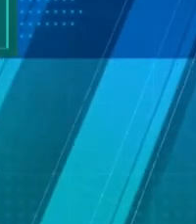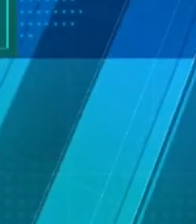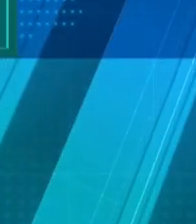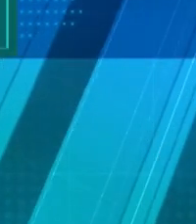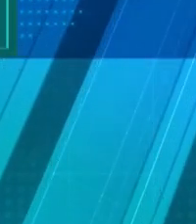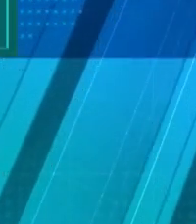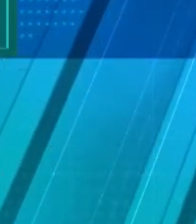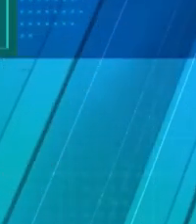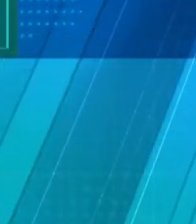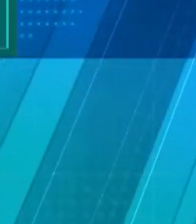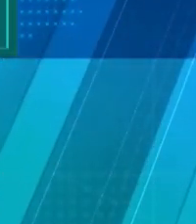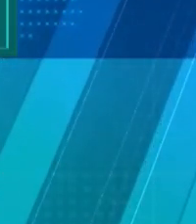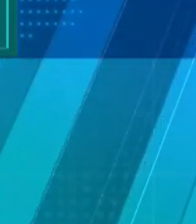Дивіться мережах на нашому ютуб-каналі.